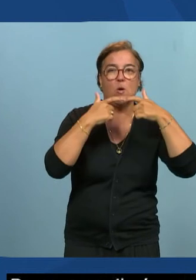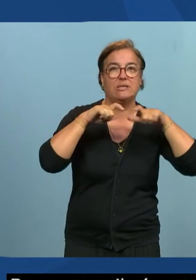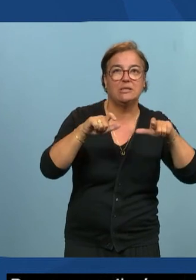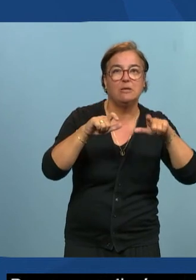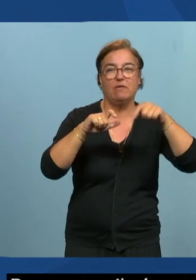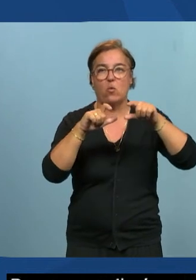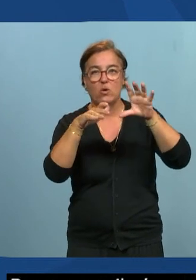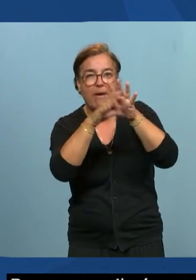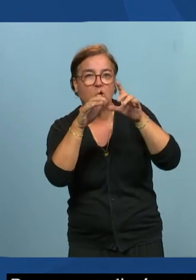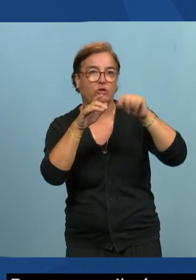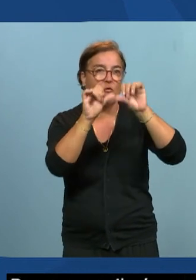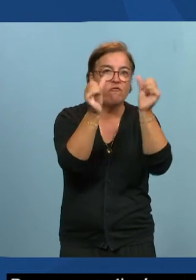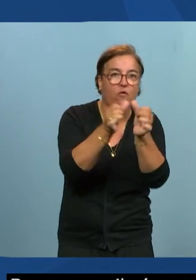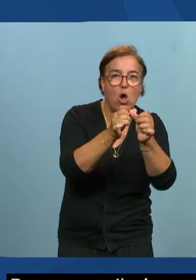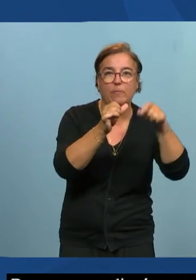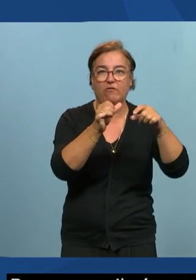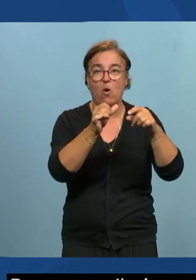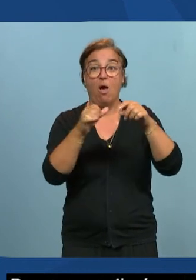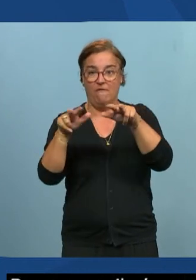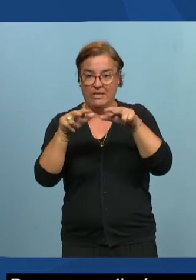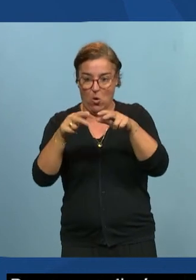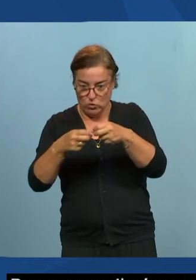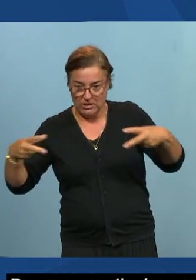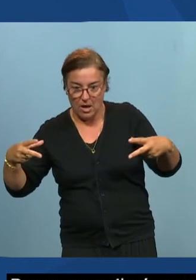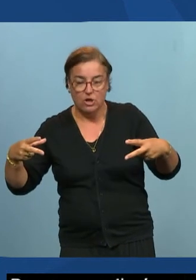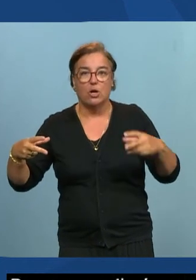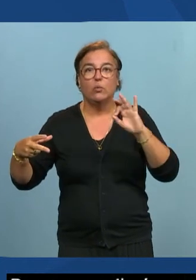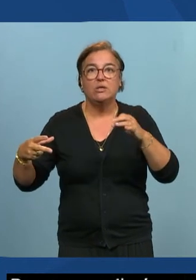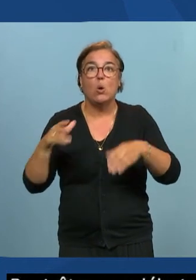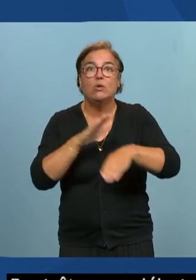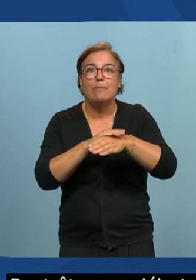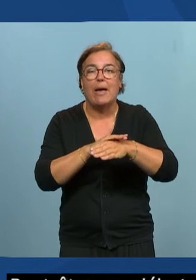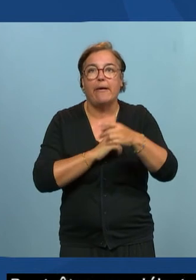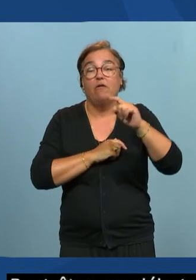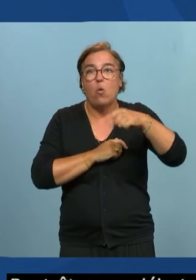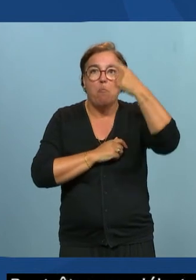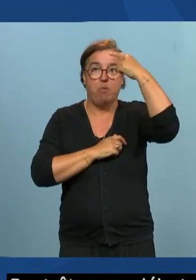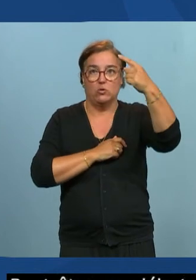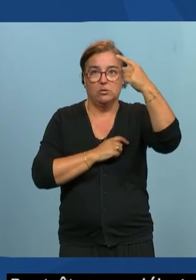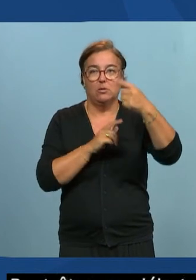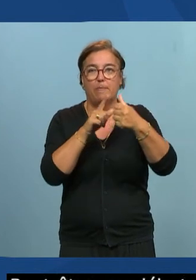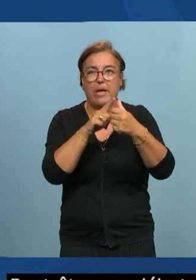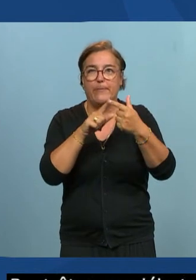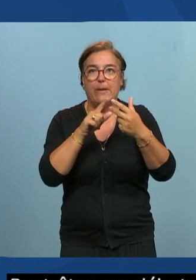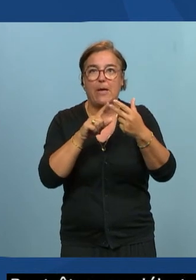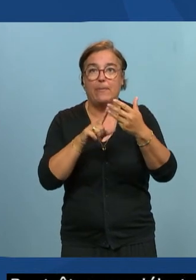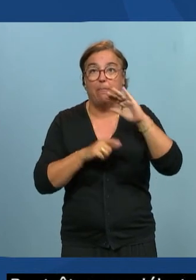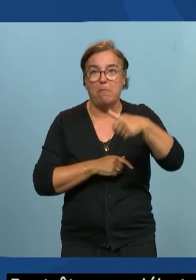images à sous-titrer une vidéo voilà au début mais après ça devient naturel